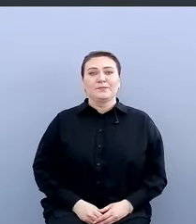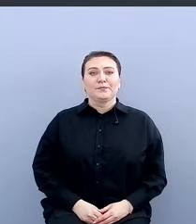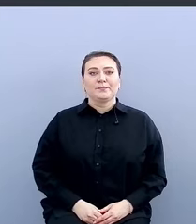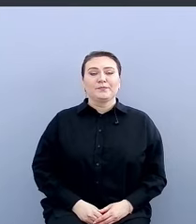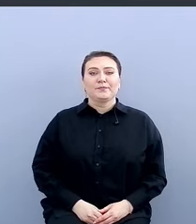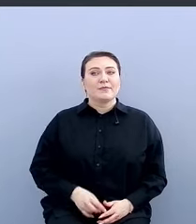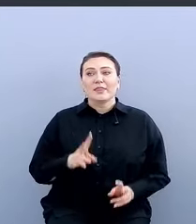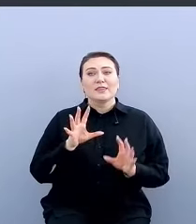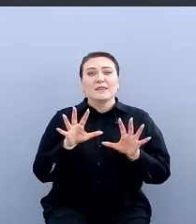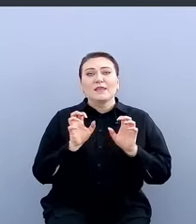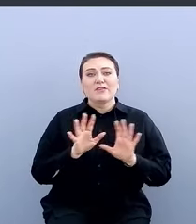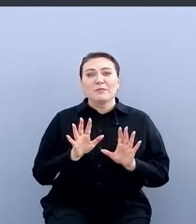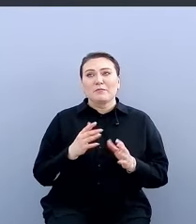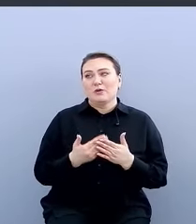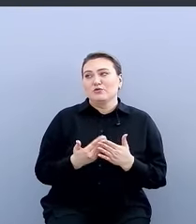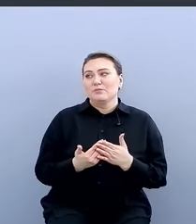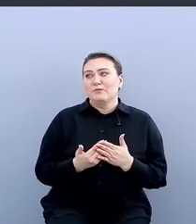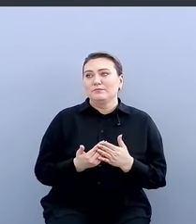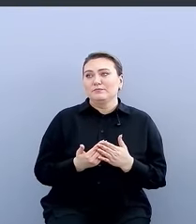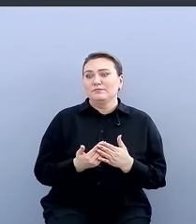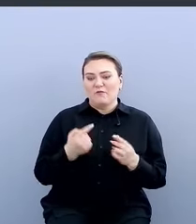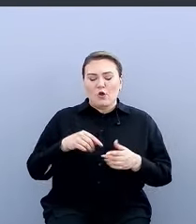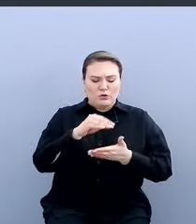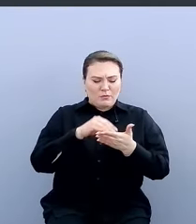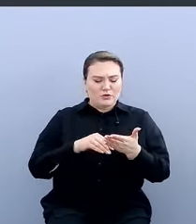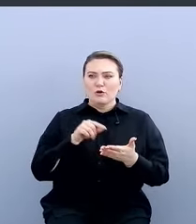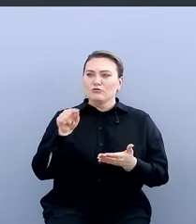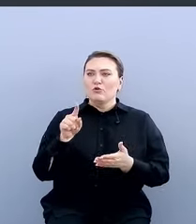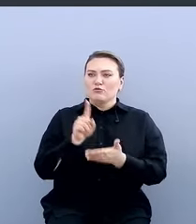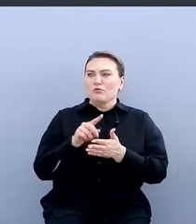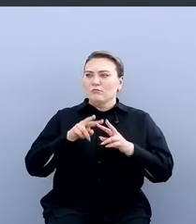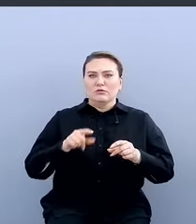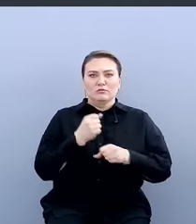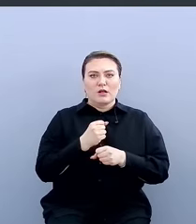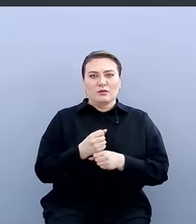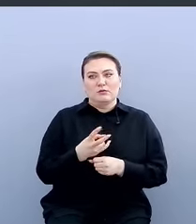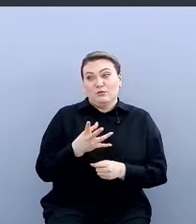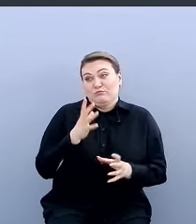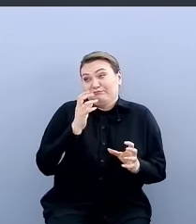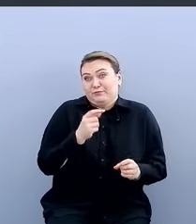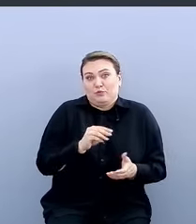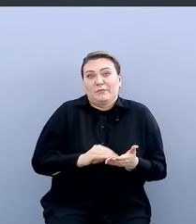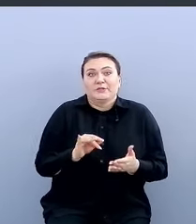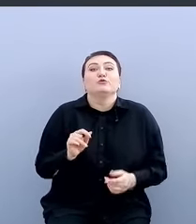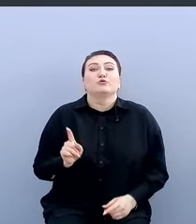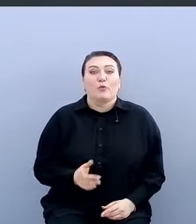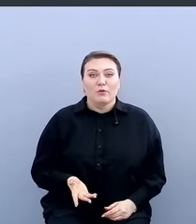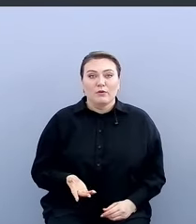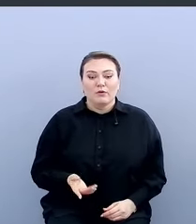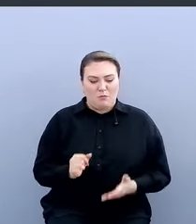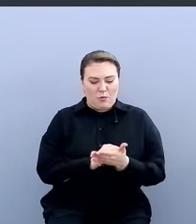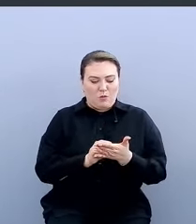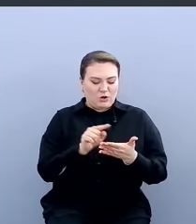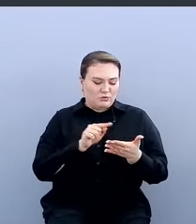которые не воспринимают, типа, вот здесь написано, что ты должен делать вот так, ну, написано и написано, ну и что? По